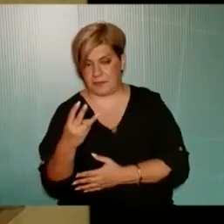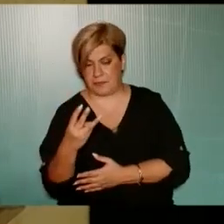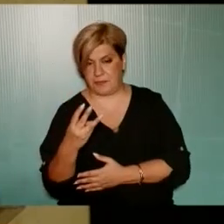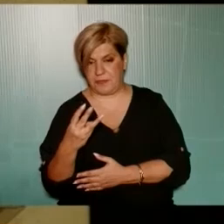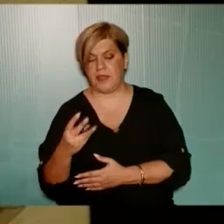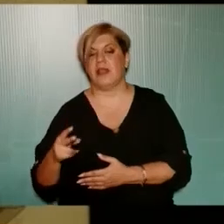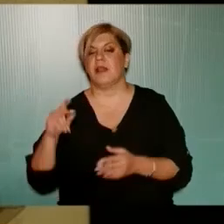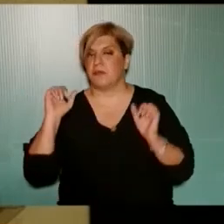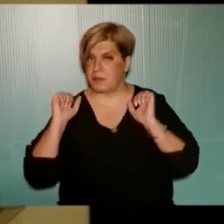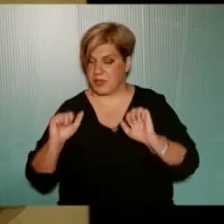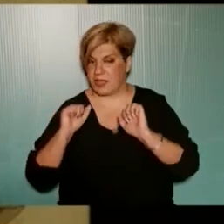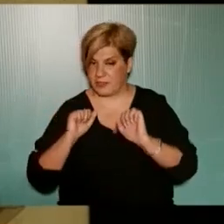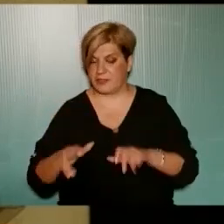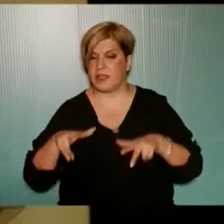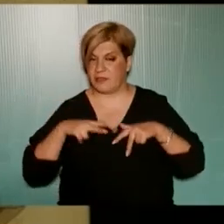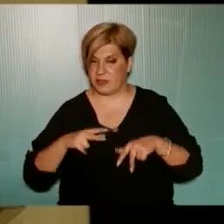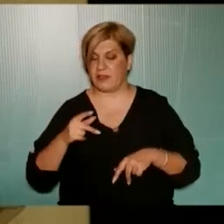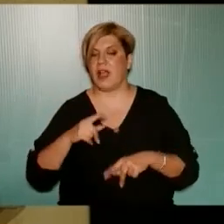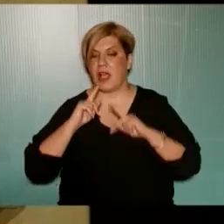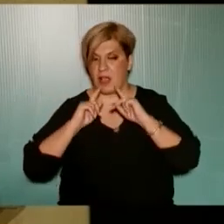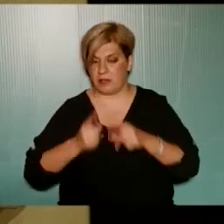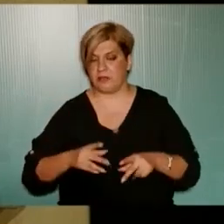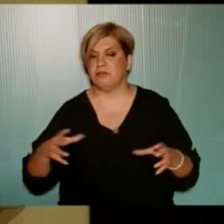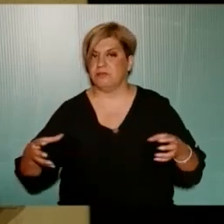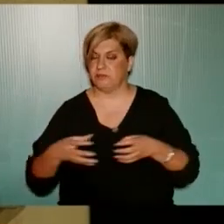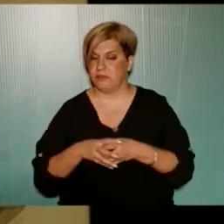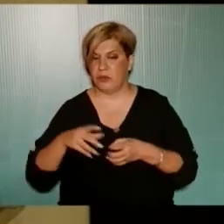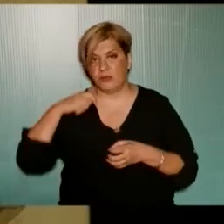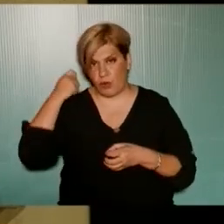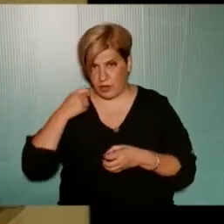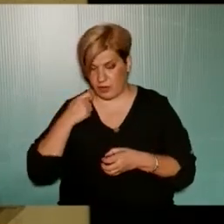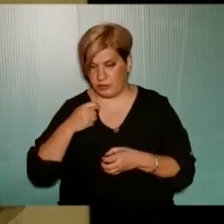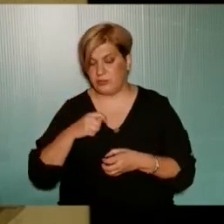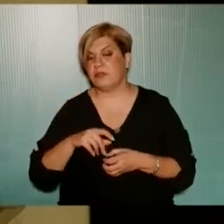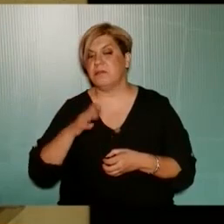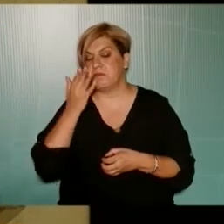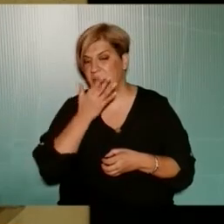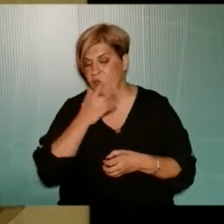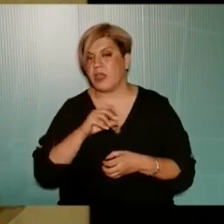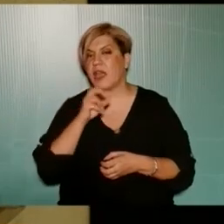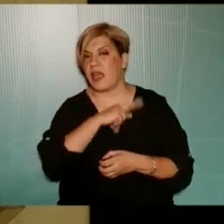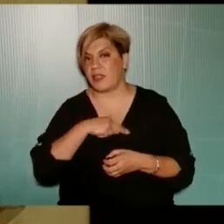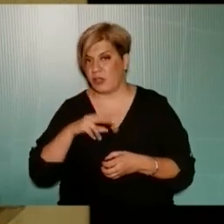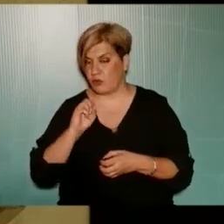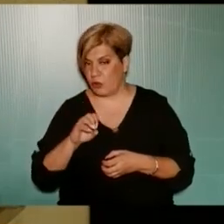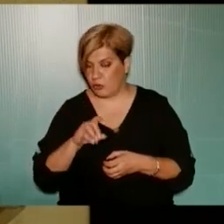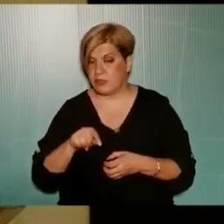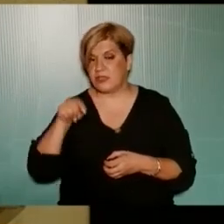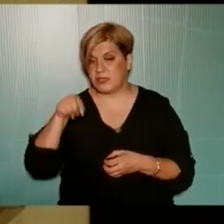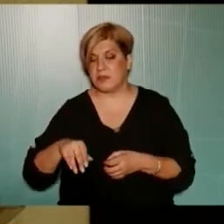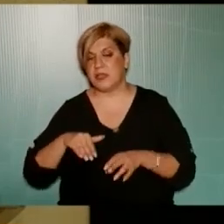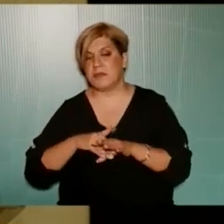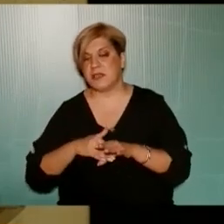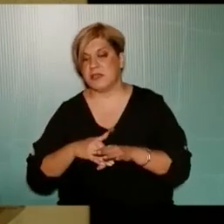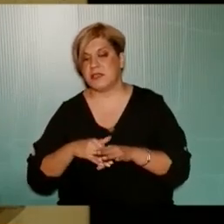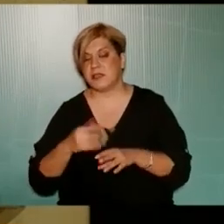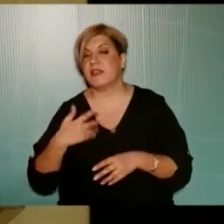αποτράπτει από την πίεση που ασκήθηκε στην κυβέρνηση Και από τις αποφασιστικές και μαζικές κινητοποιήσεις των γονέων Των μαθητών και των εκπαιδευτικών Φέτος οι υπηρεσίες